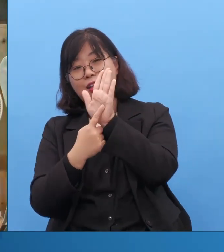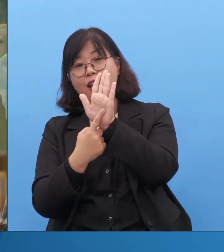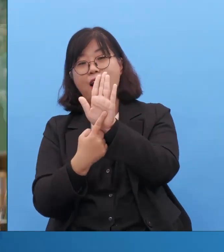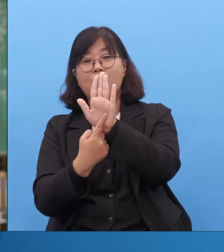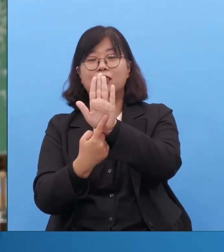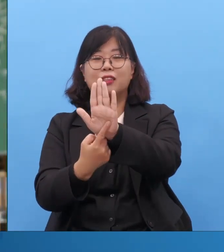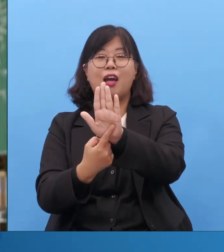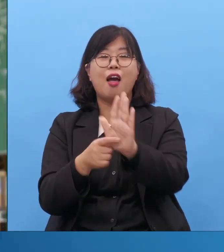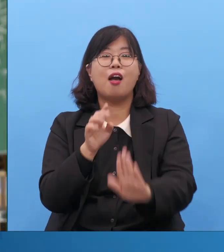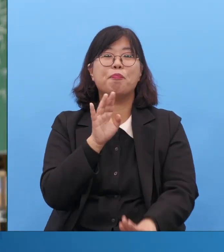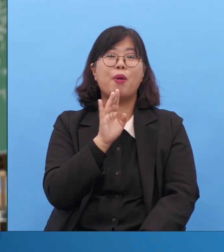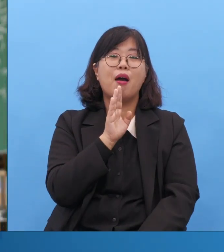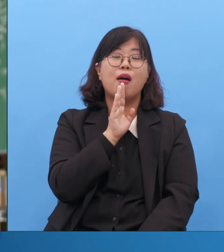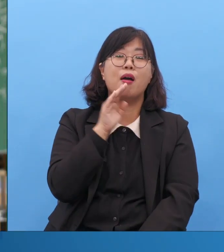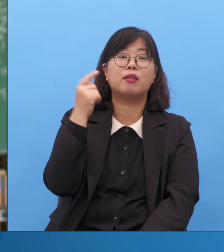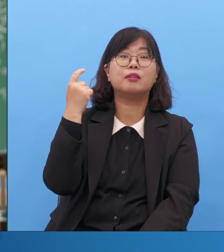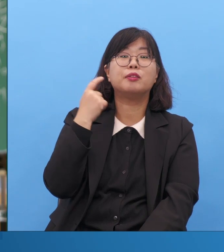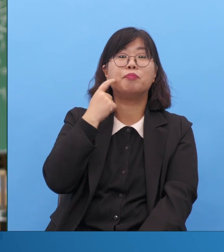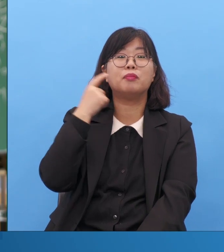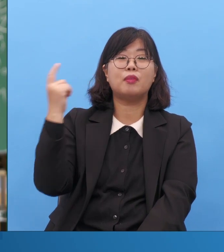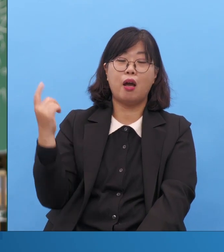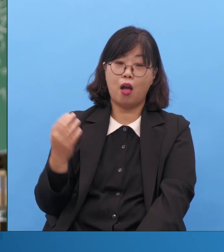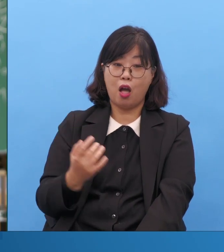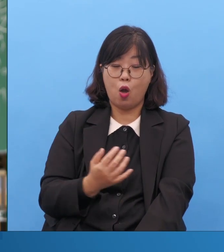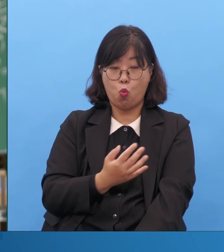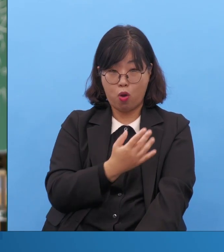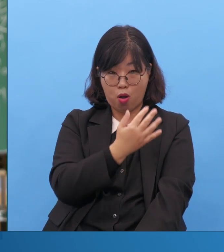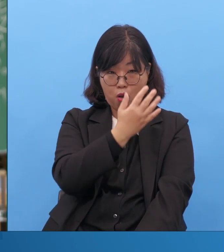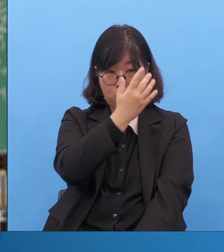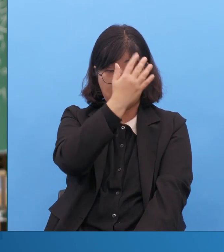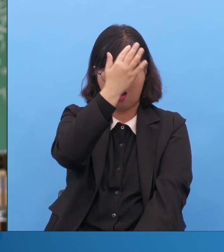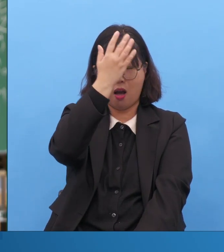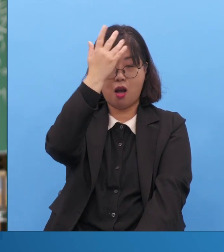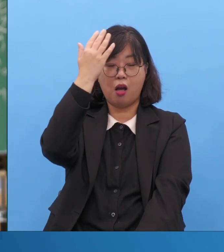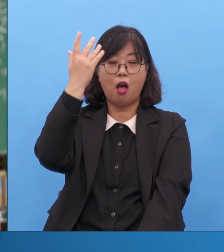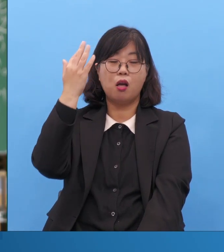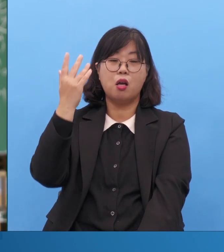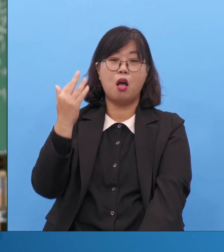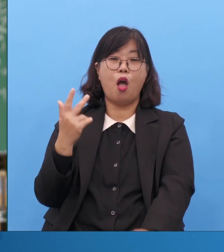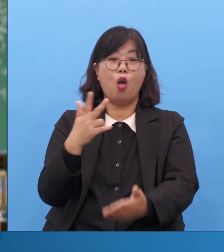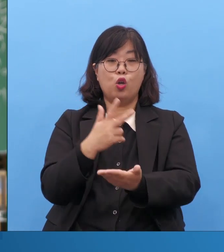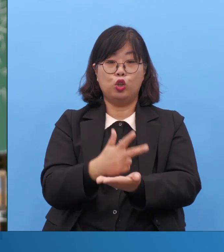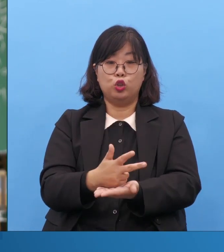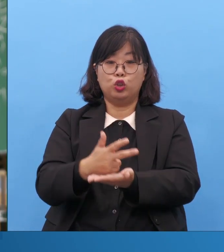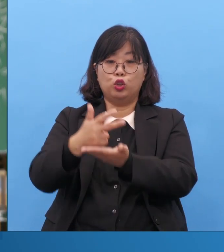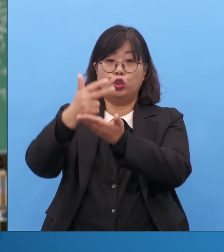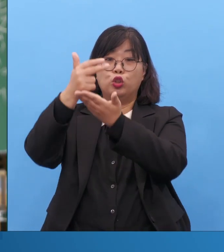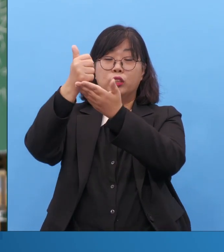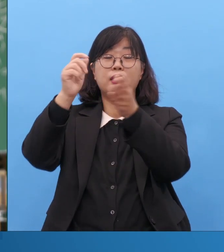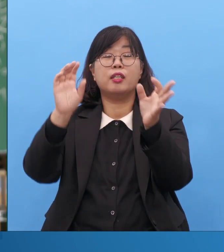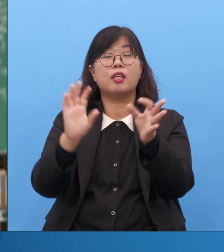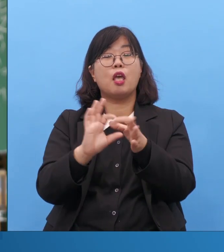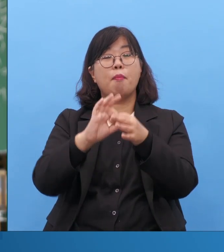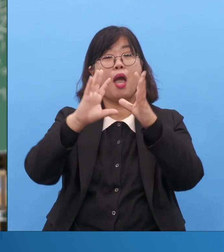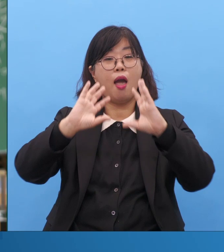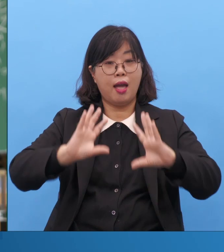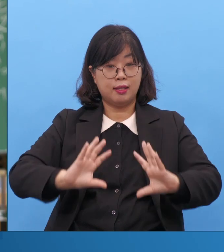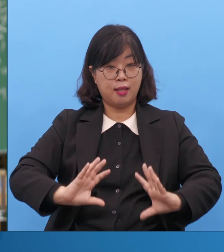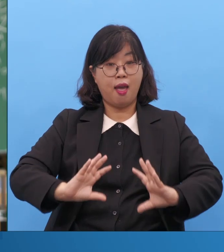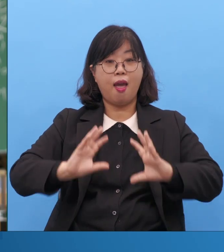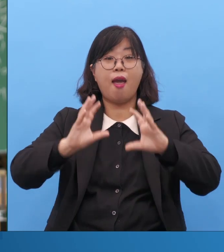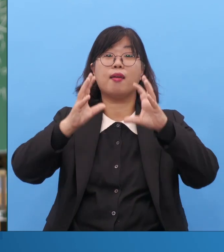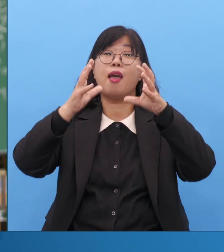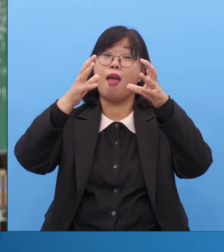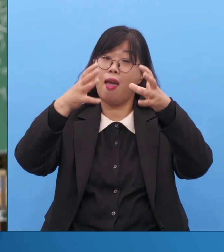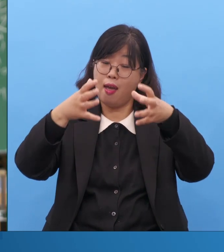찬 아름다워라 주님의